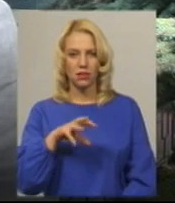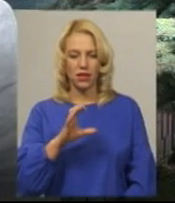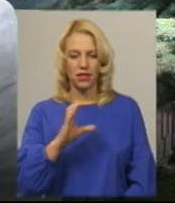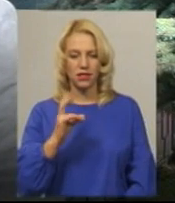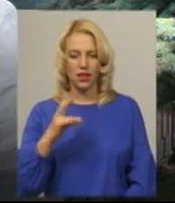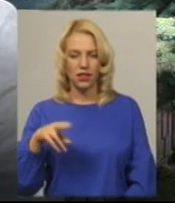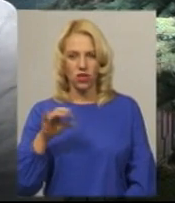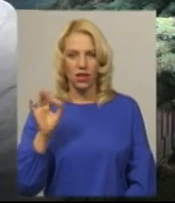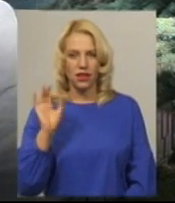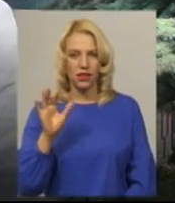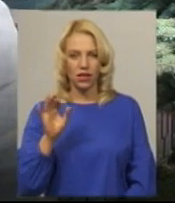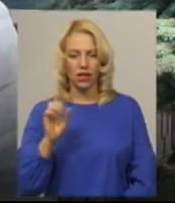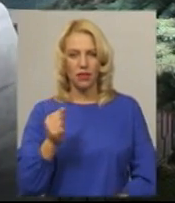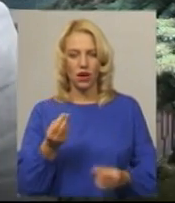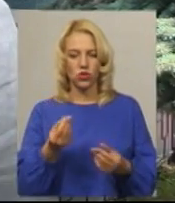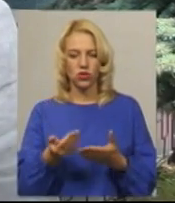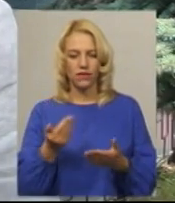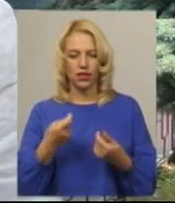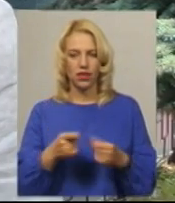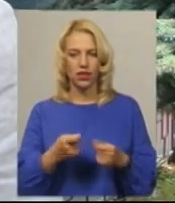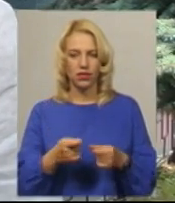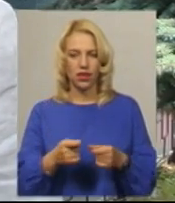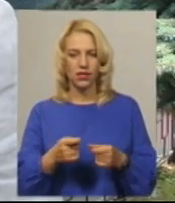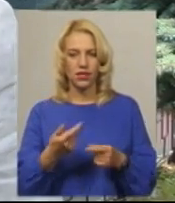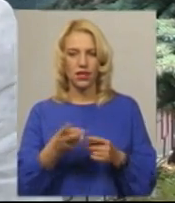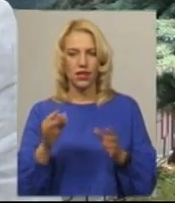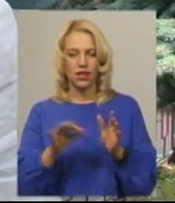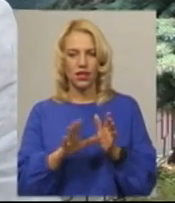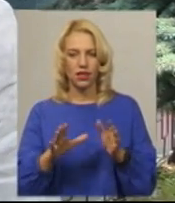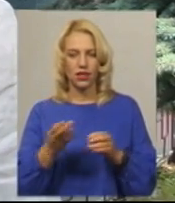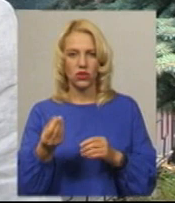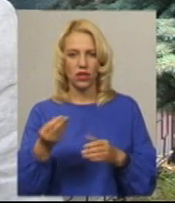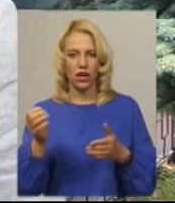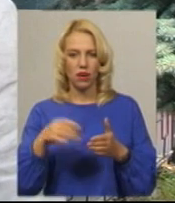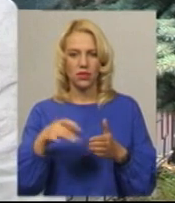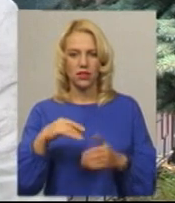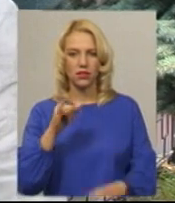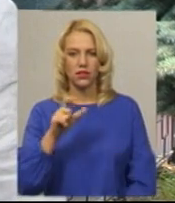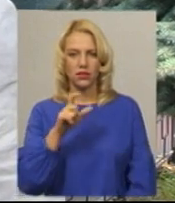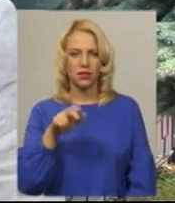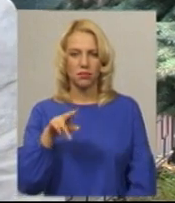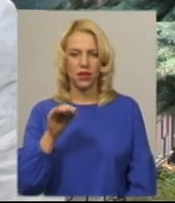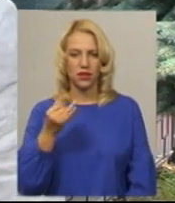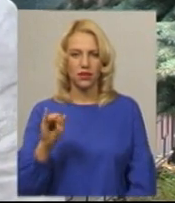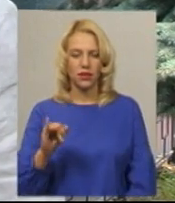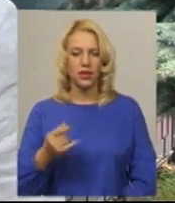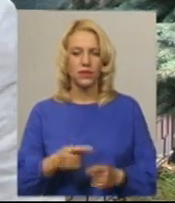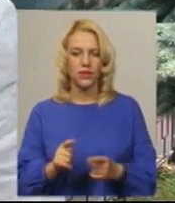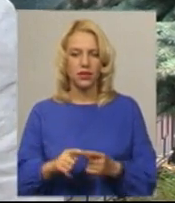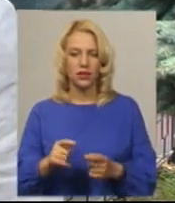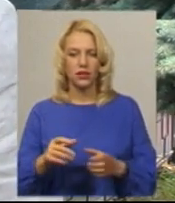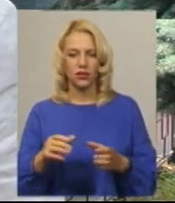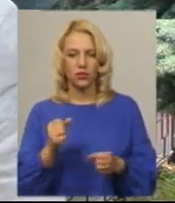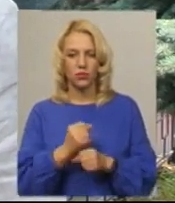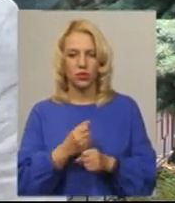телеграм, а кошти від реалізації на електронній гаманецці «Ізіпей». Вказана група, робота по